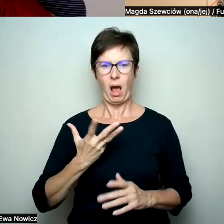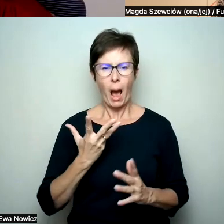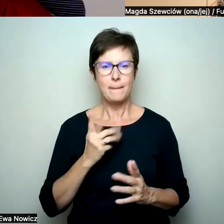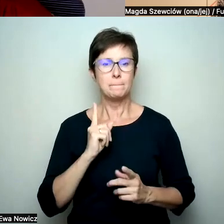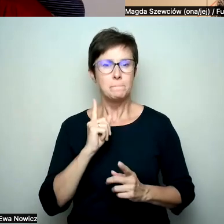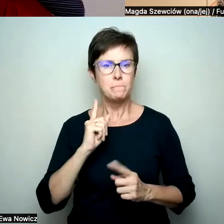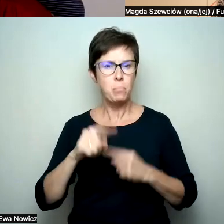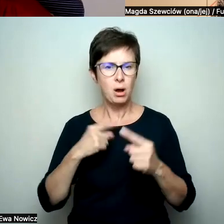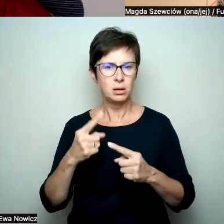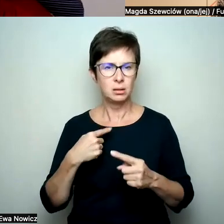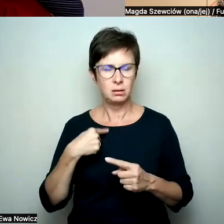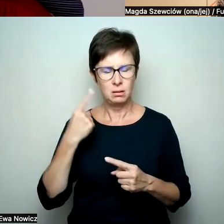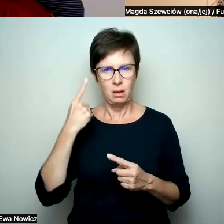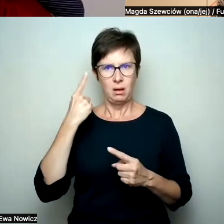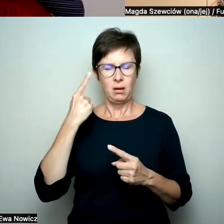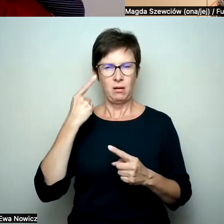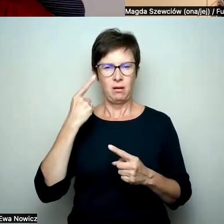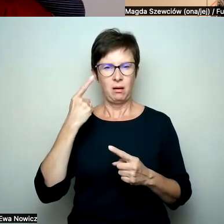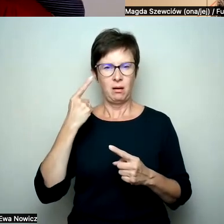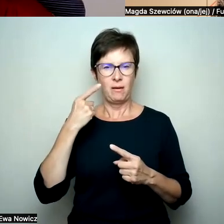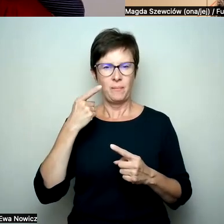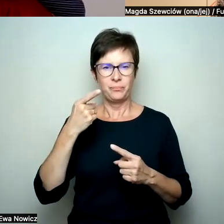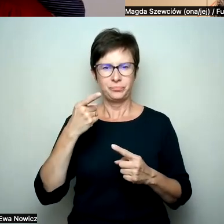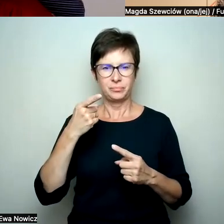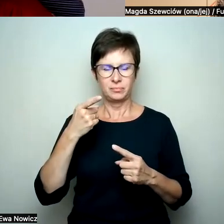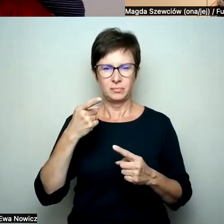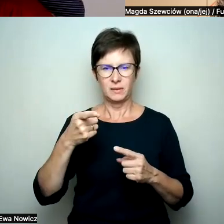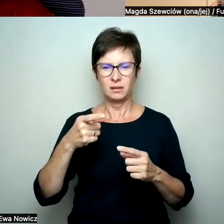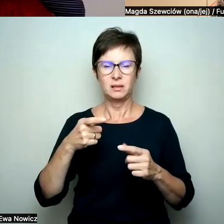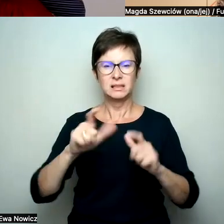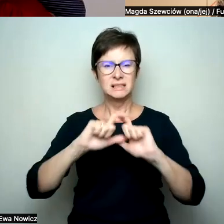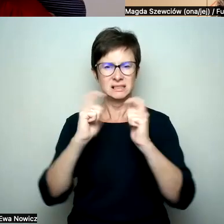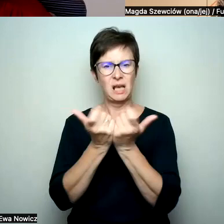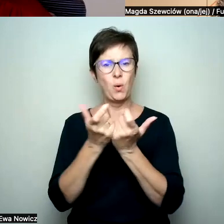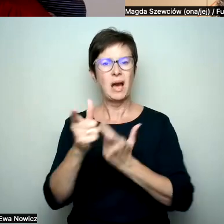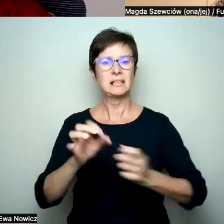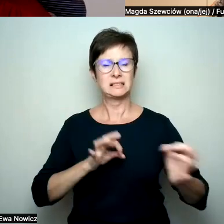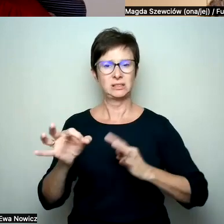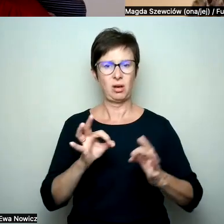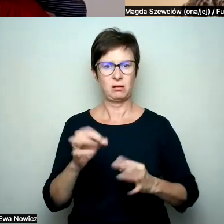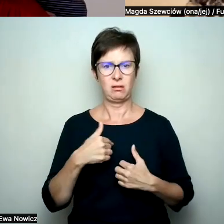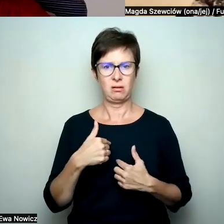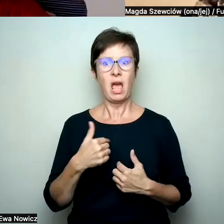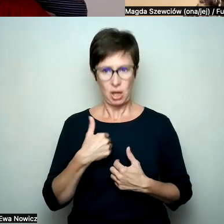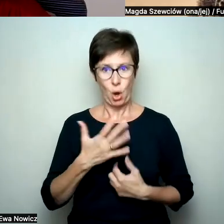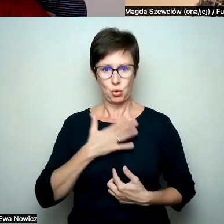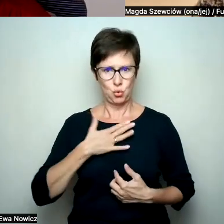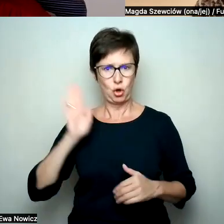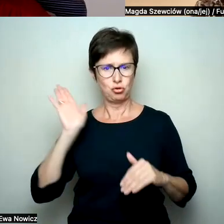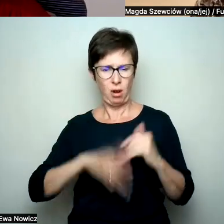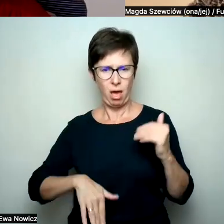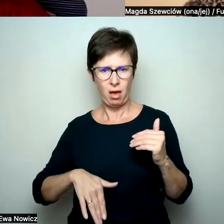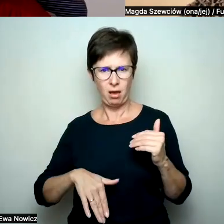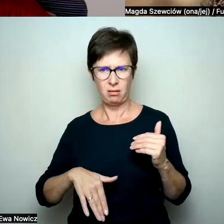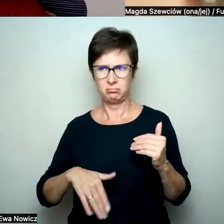dotarło, że ta cała historia, it's not about me, to znaczy tak, ja się czułam źle przez, nie wiem,